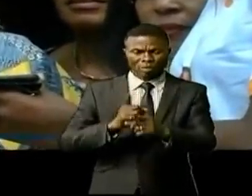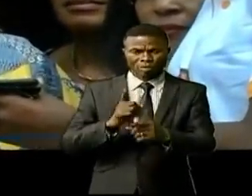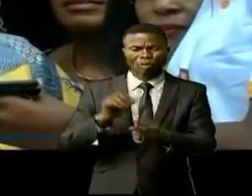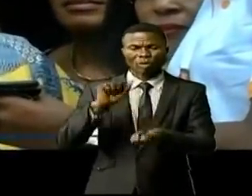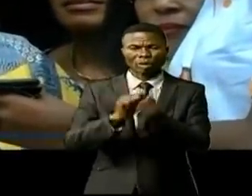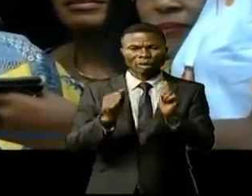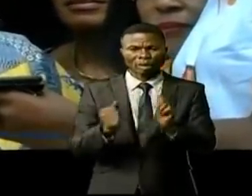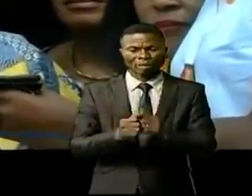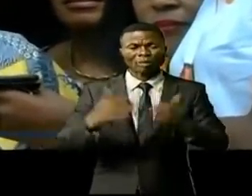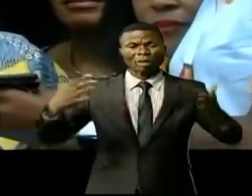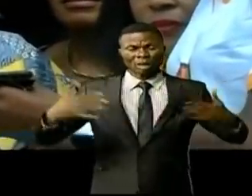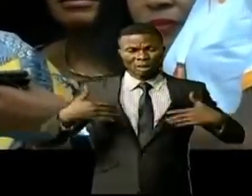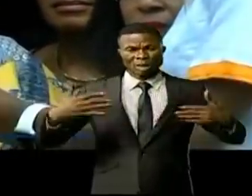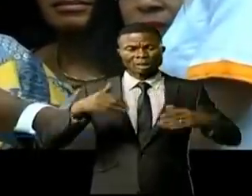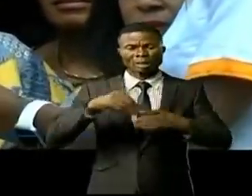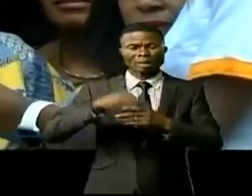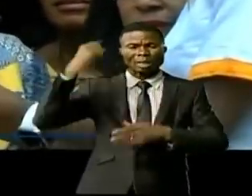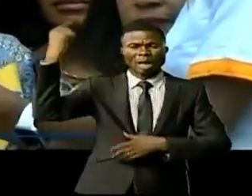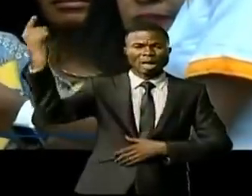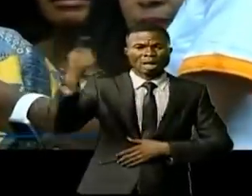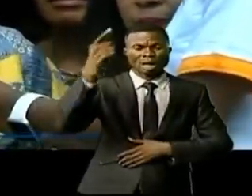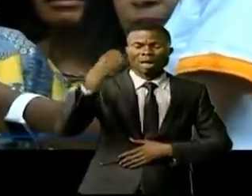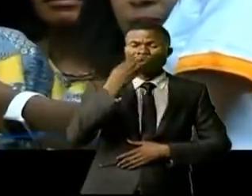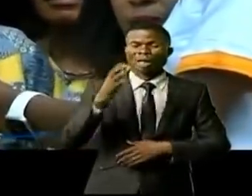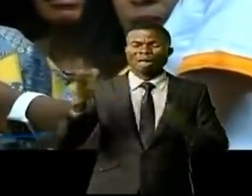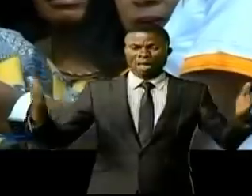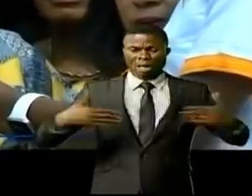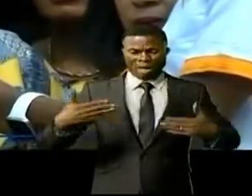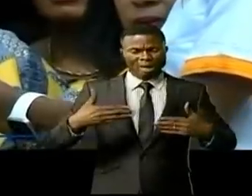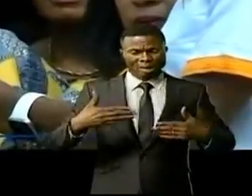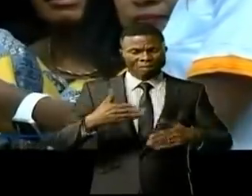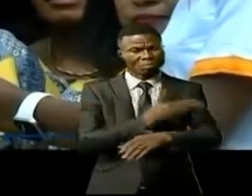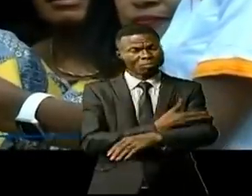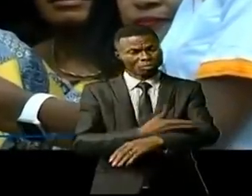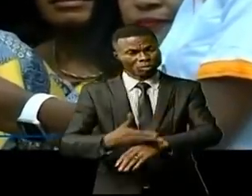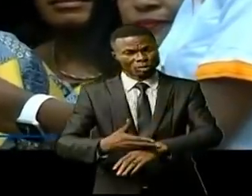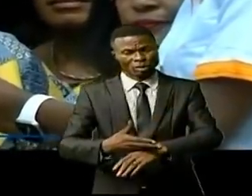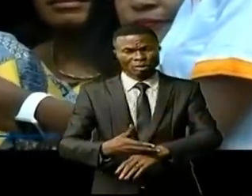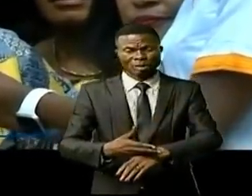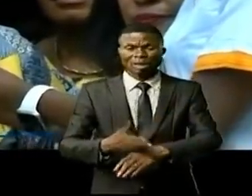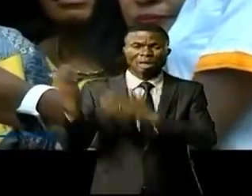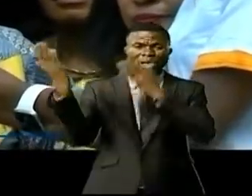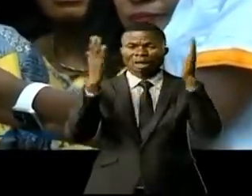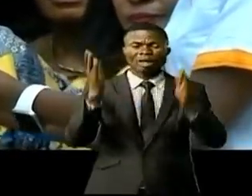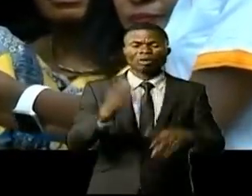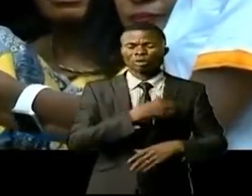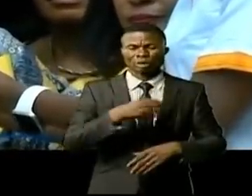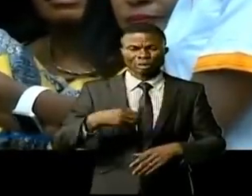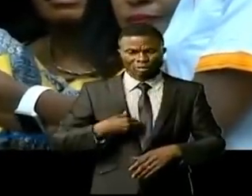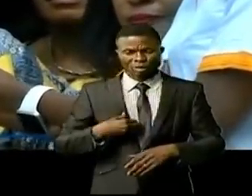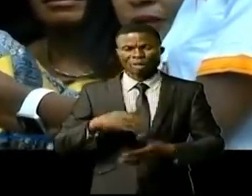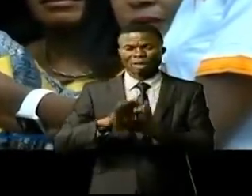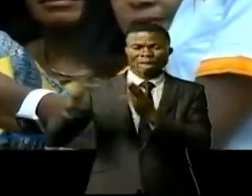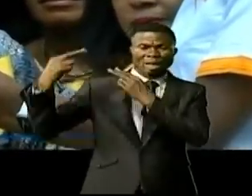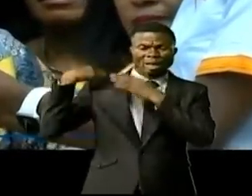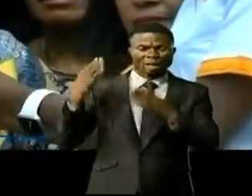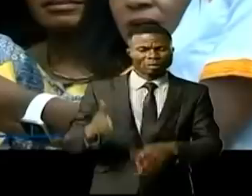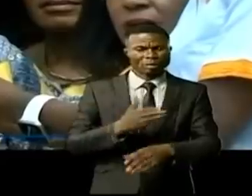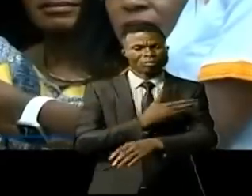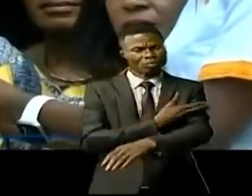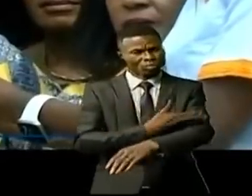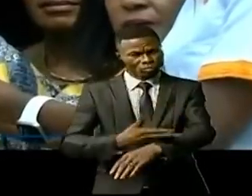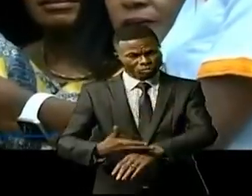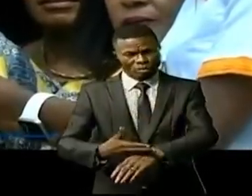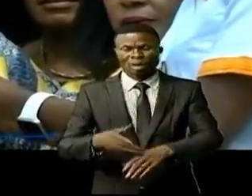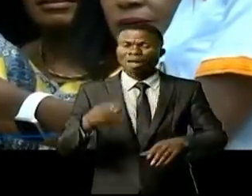situation climatique du monde. Si le climat ne tourne pas bien, le business de la femme et son autonomisation n'avancent pas.